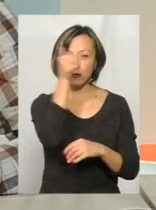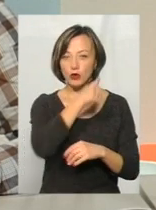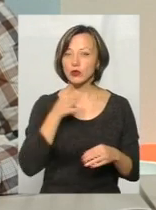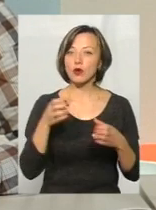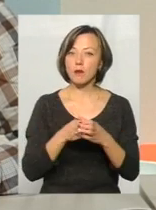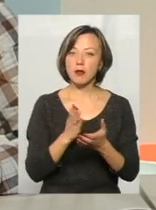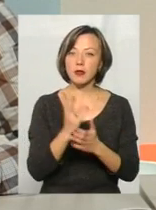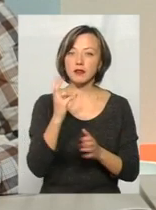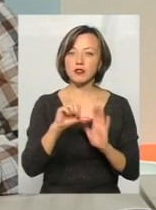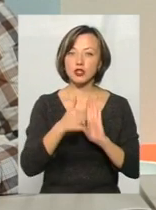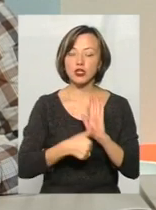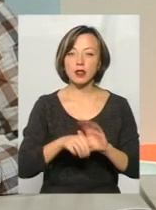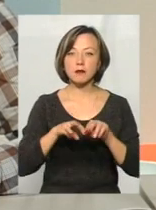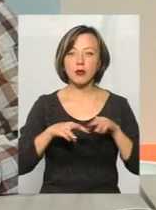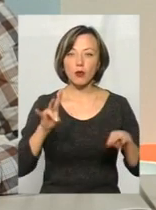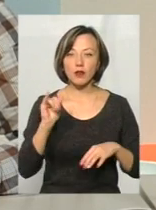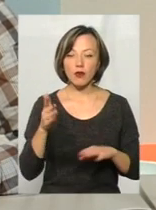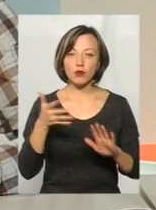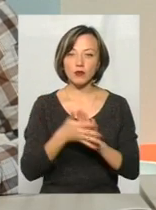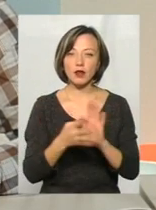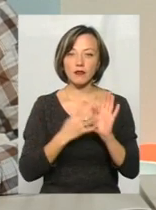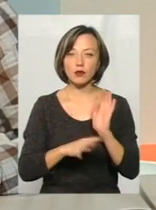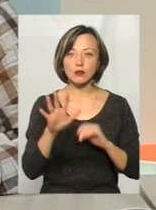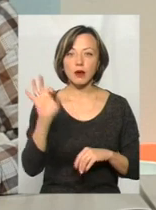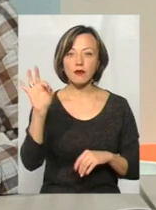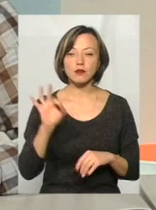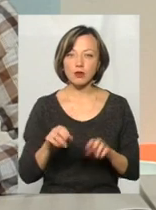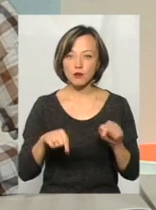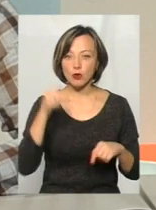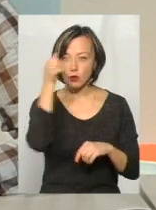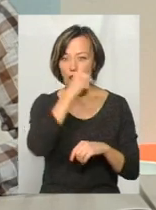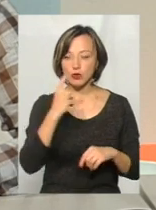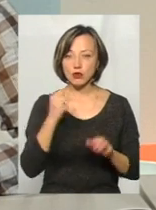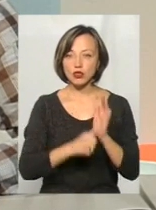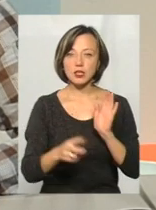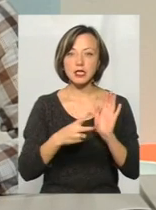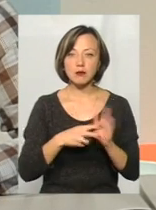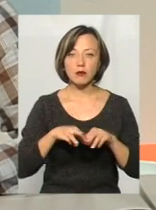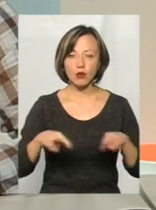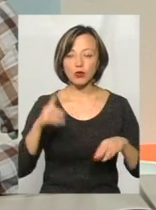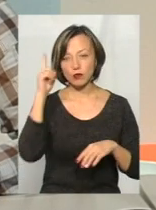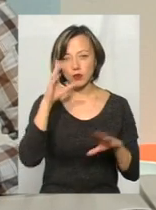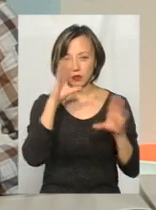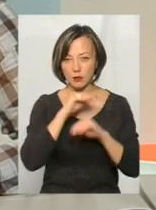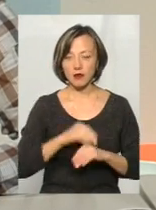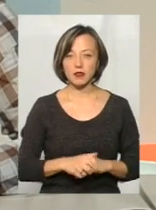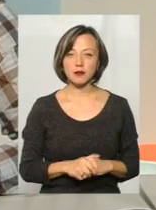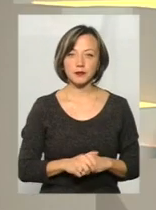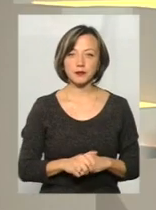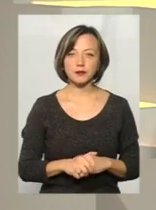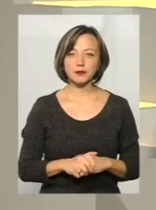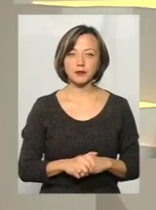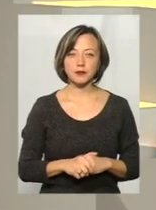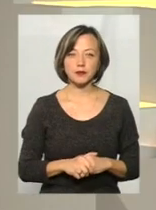громади мали 216 мільйонів і освоїли 95%. В цьому році 167, я думаю, що вони справляться. Тобто